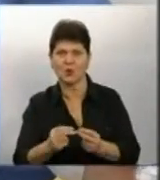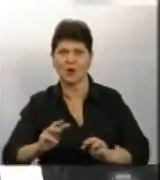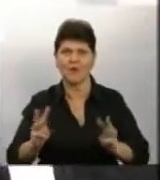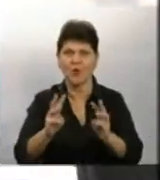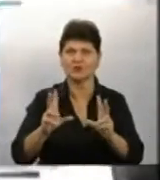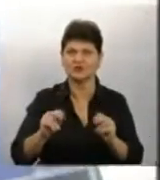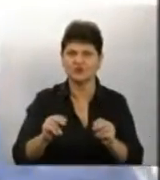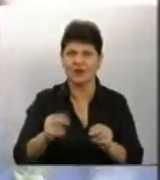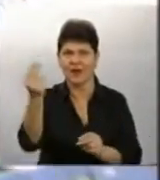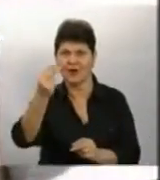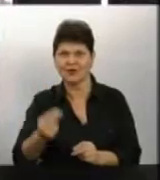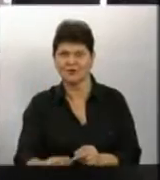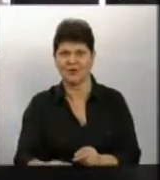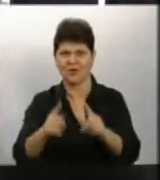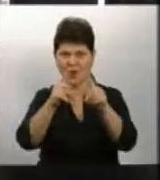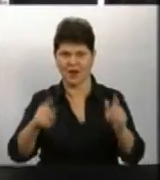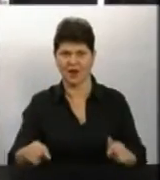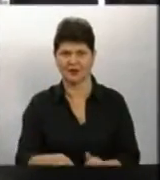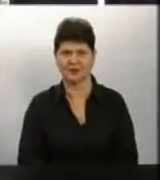щастя та розмальовують картинки